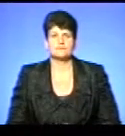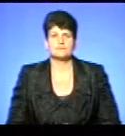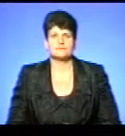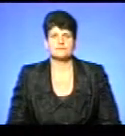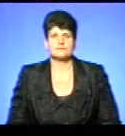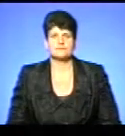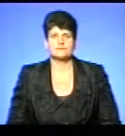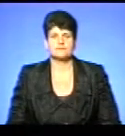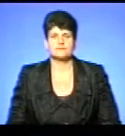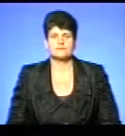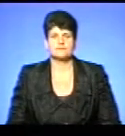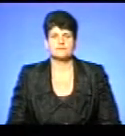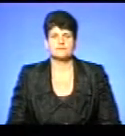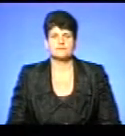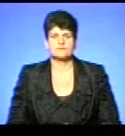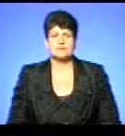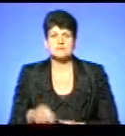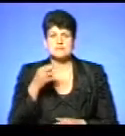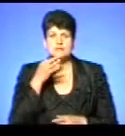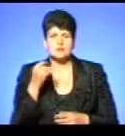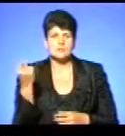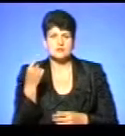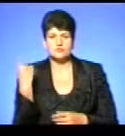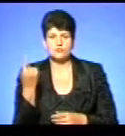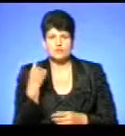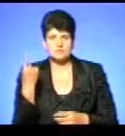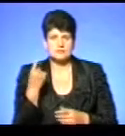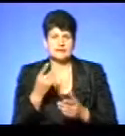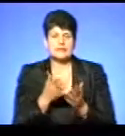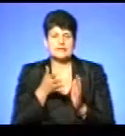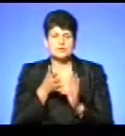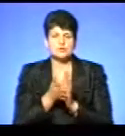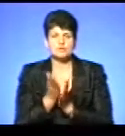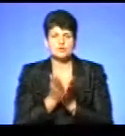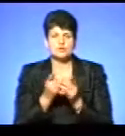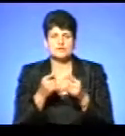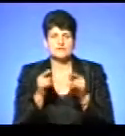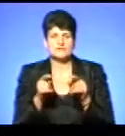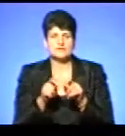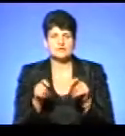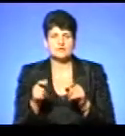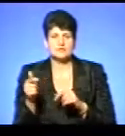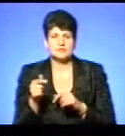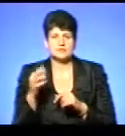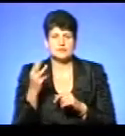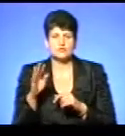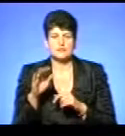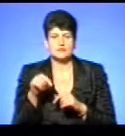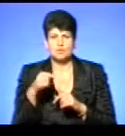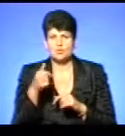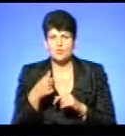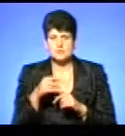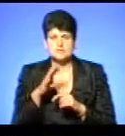Новини. Зазначу, перший в області інклюзивно-ресурсний центр відкрили в Гусятині 3 вересня цього року.